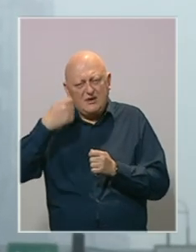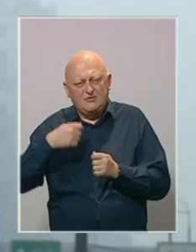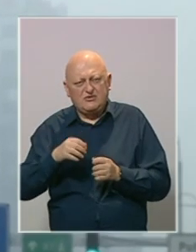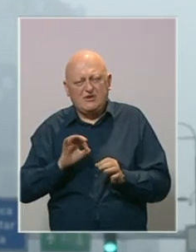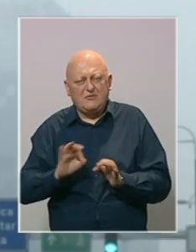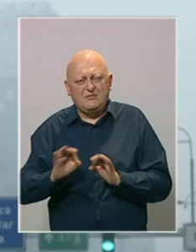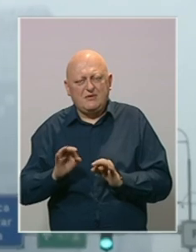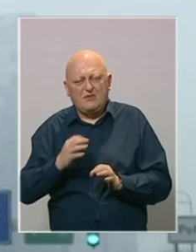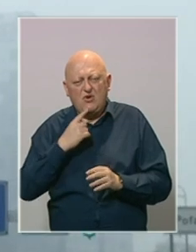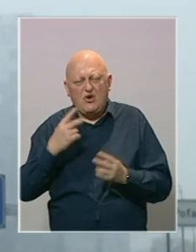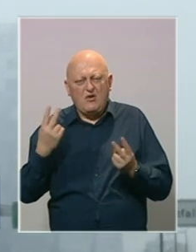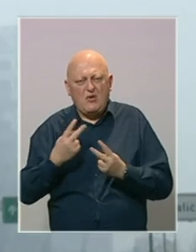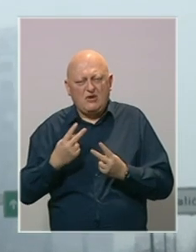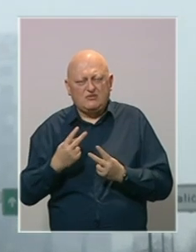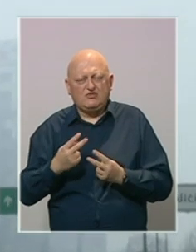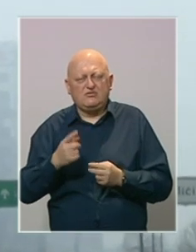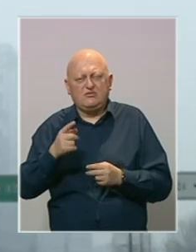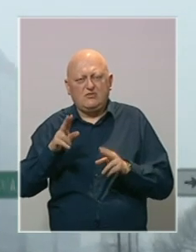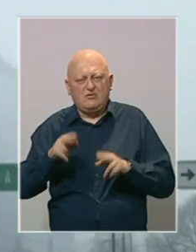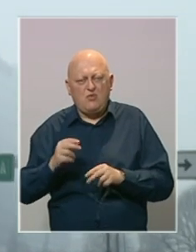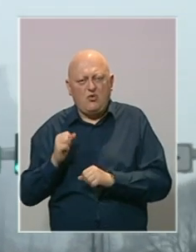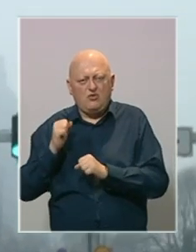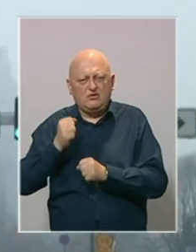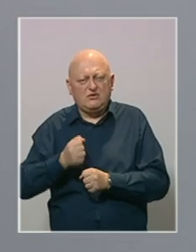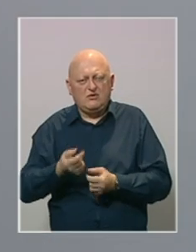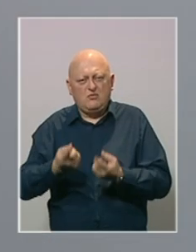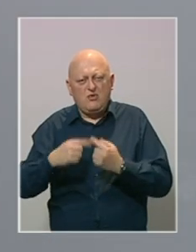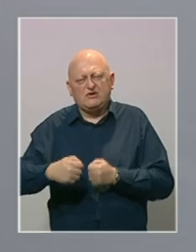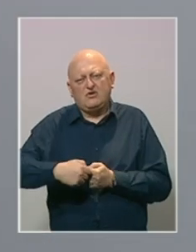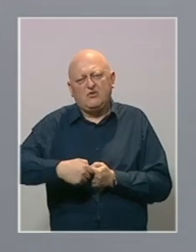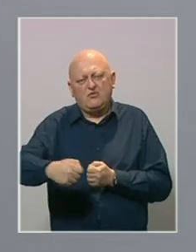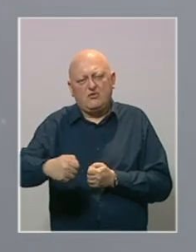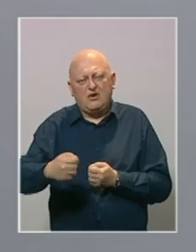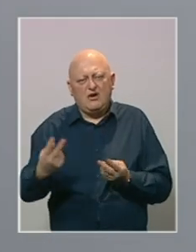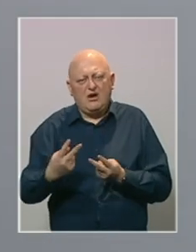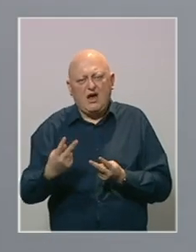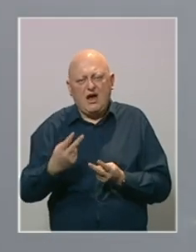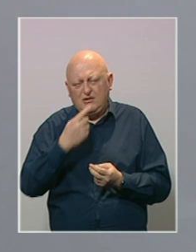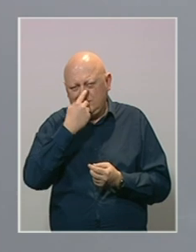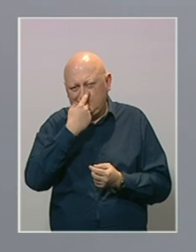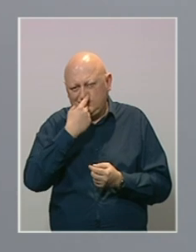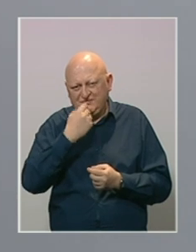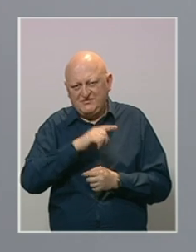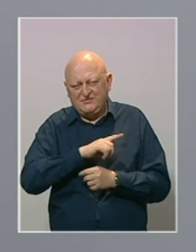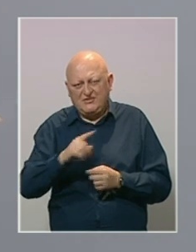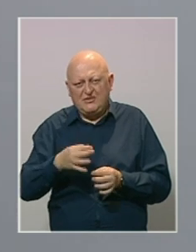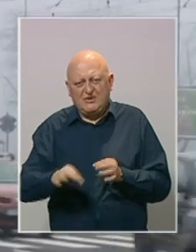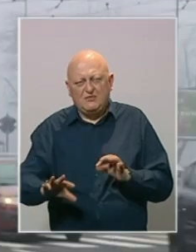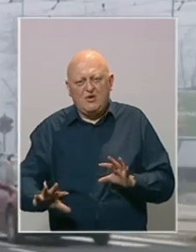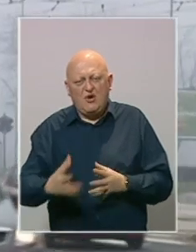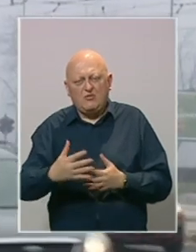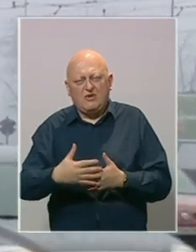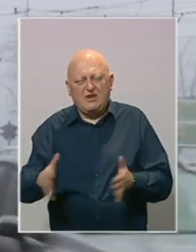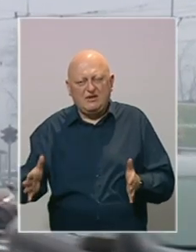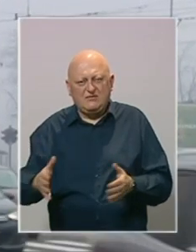koja podrazumeva da je moguće donošenje posebnih mjera, poput recimo zabrane spaljivanja otpada na